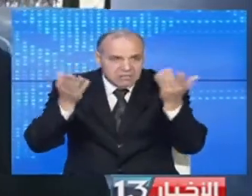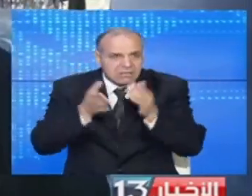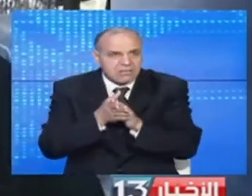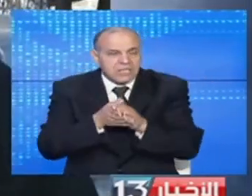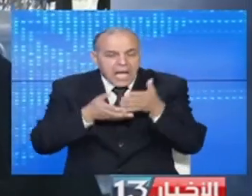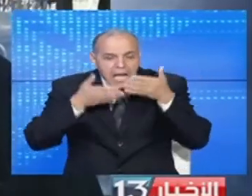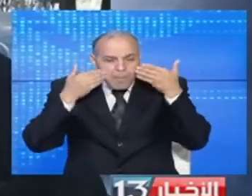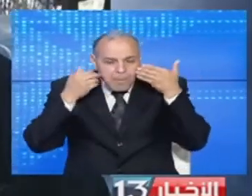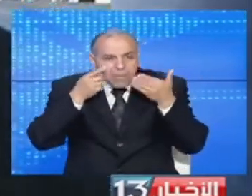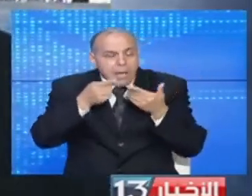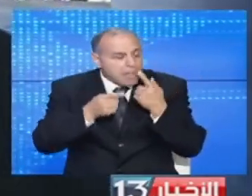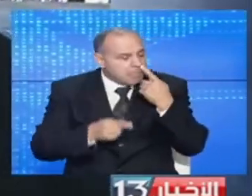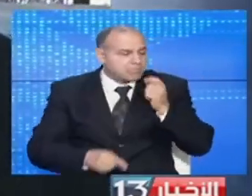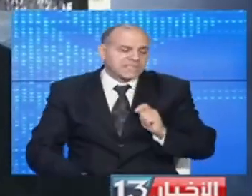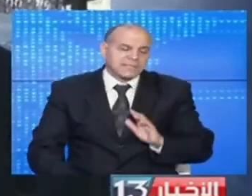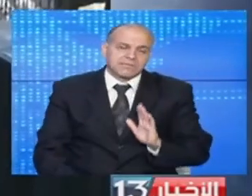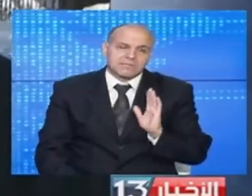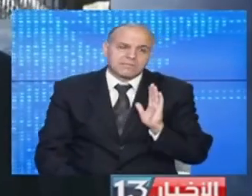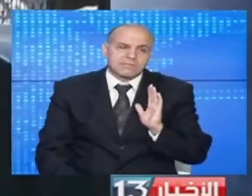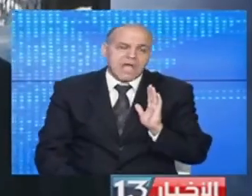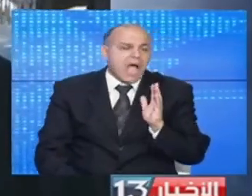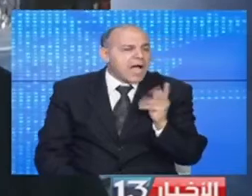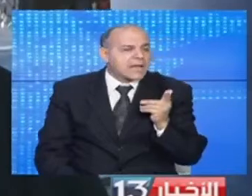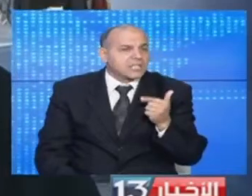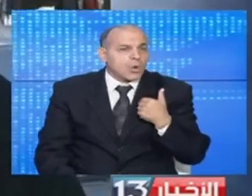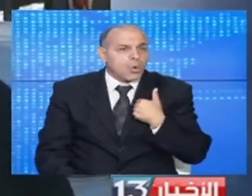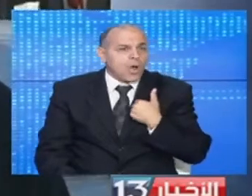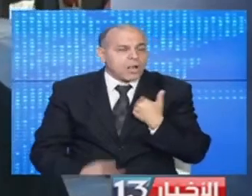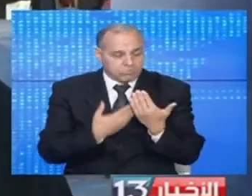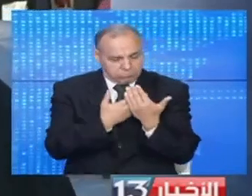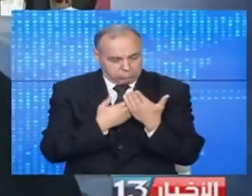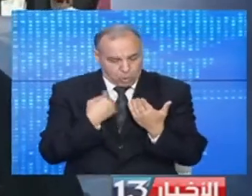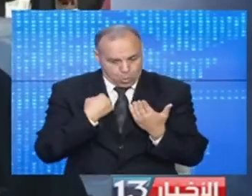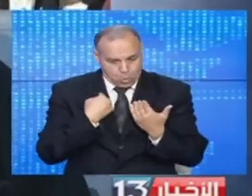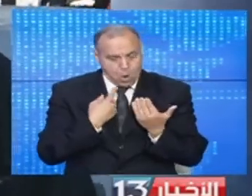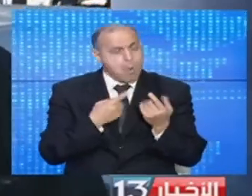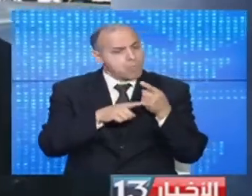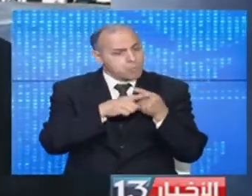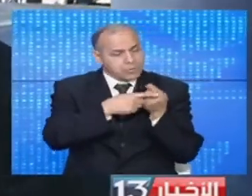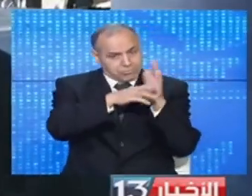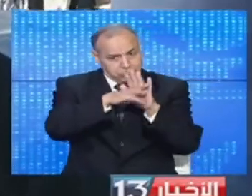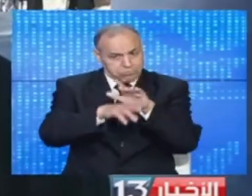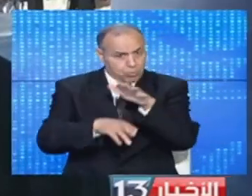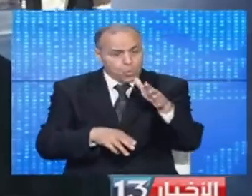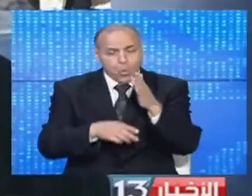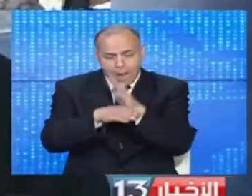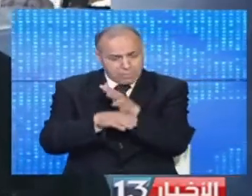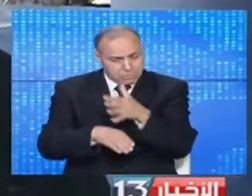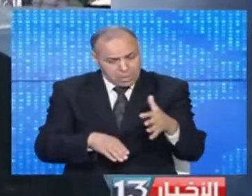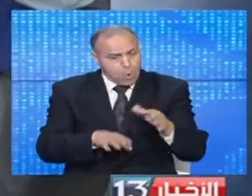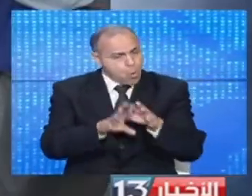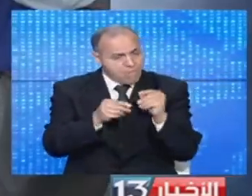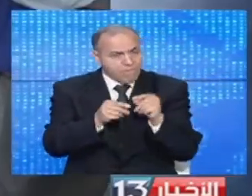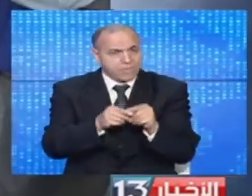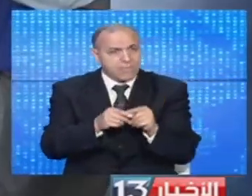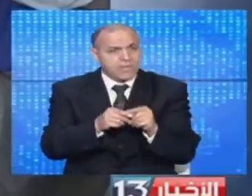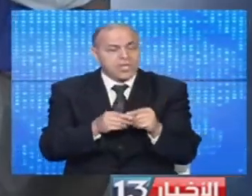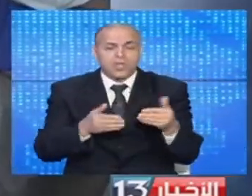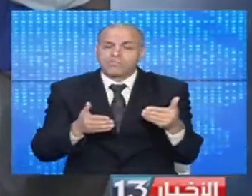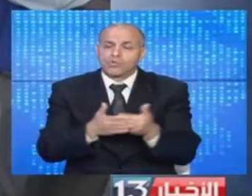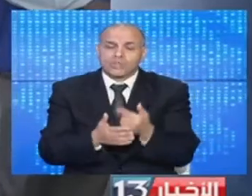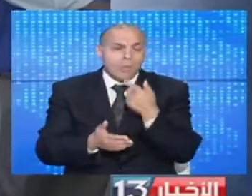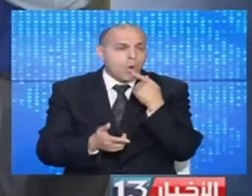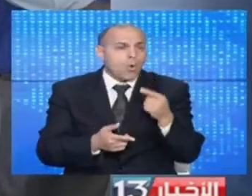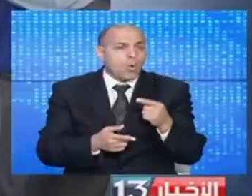الكمامات هذه حاجة أجباري عليش واحد يحمي يروحه ويحمي الناس ويحمي الزغر ويحمي عقب نسلي جزيرة